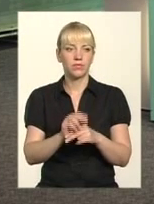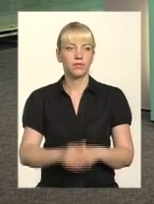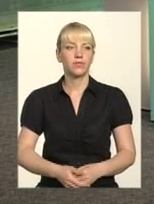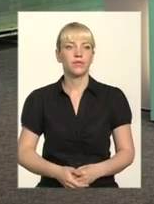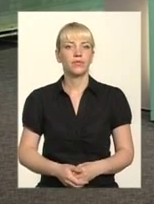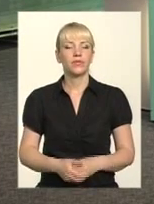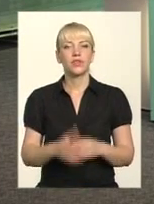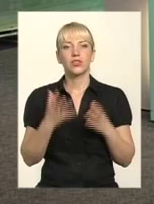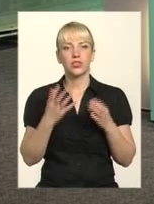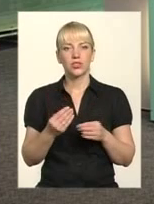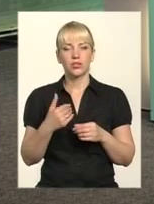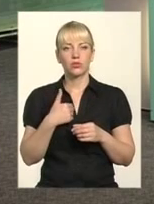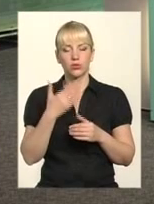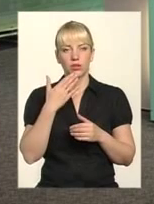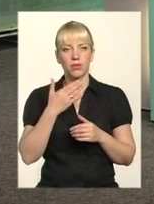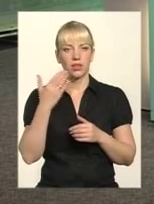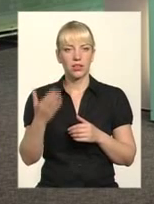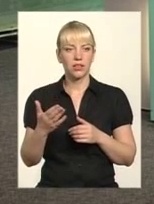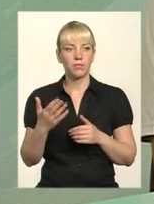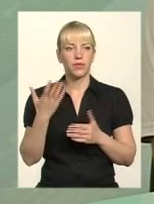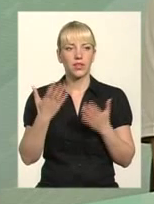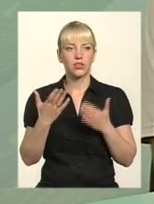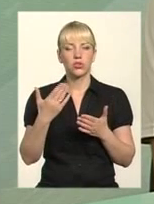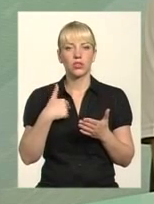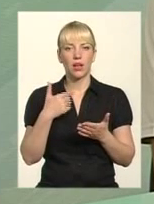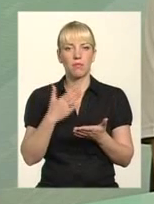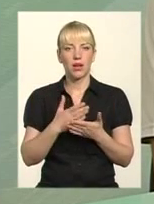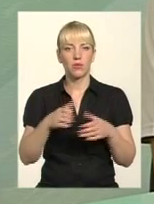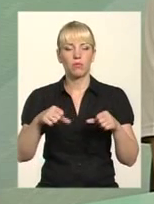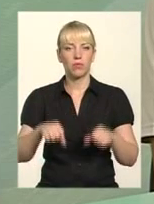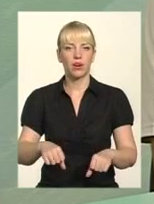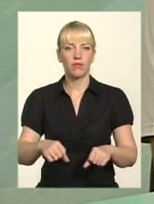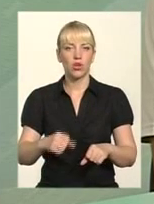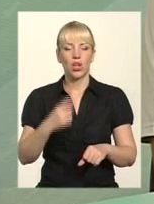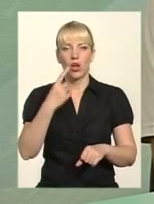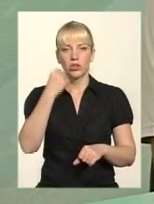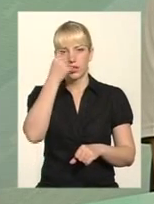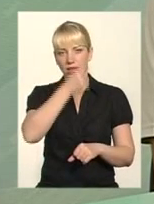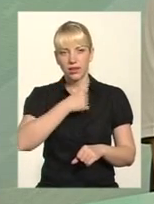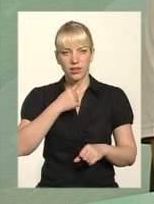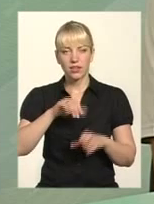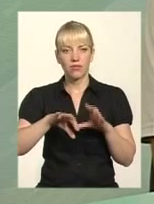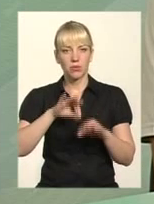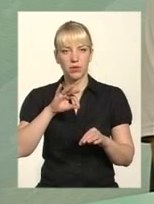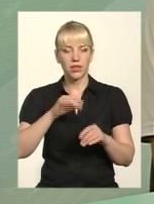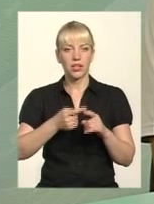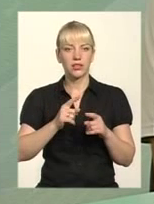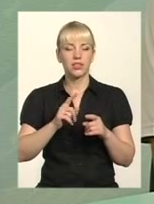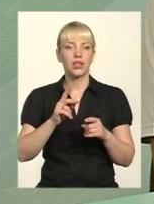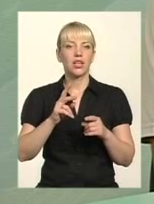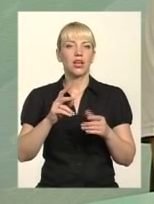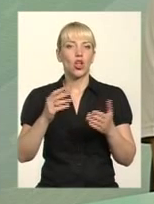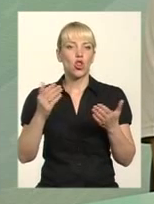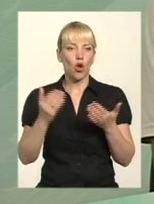І ще, якщо я маю право рік, часу обирати собі нову експлуатаційну